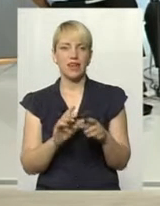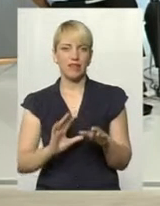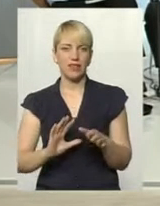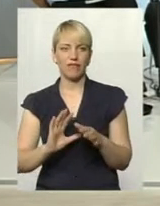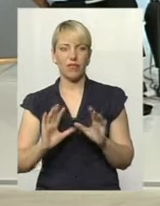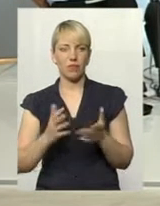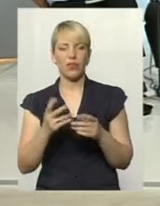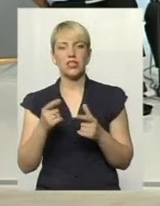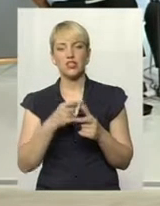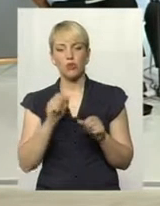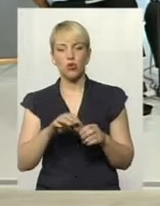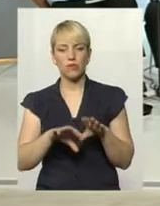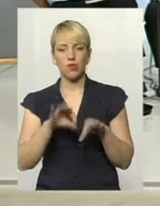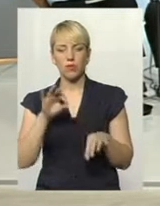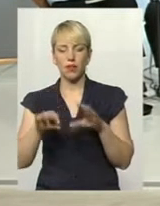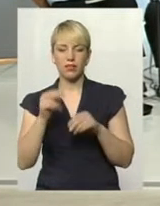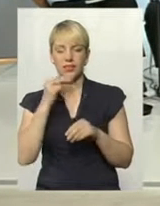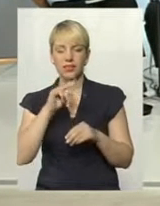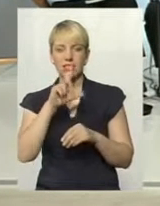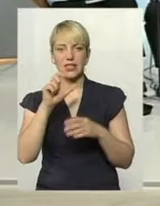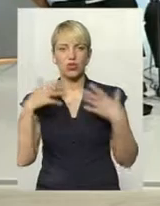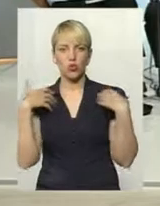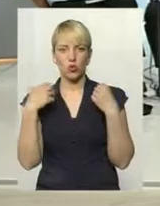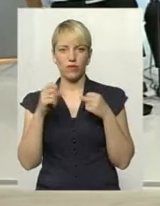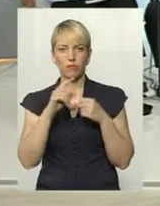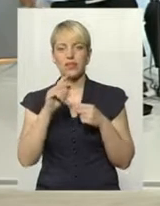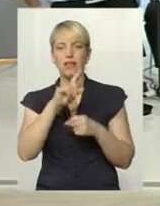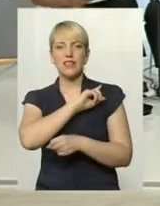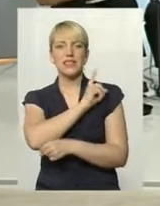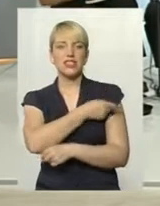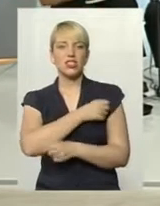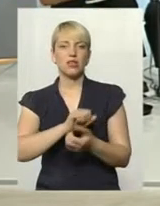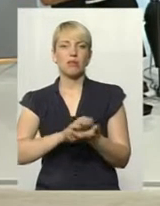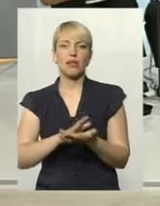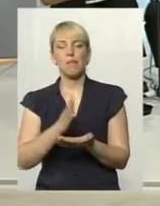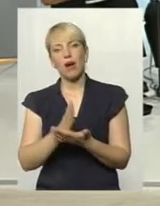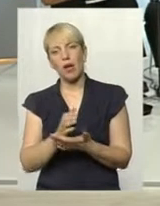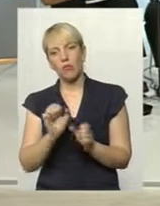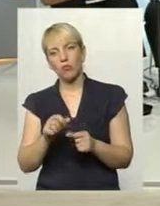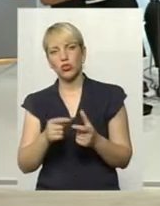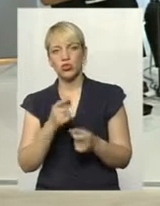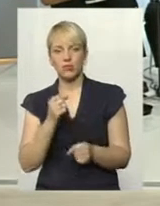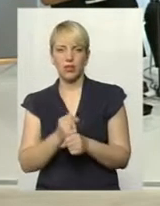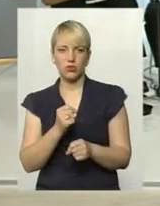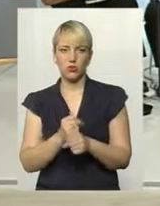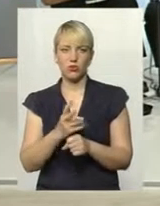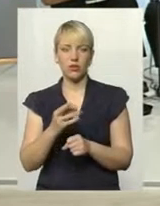відібрати тих кращих за здоров'ям, за фізичними даними? Маємо можливість? Чи працюємо наугад?